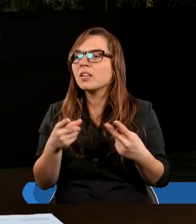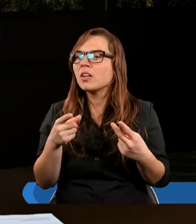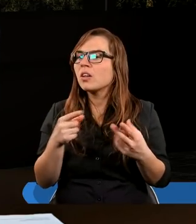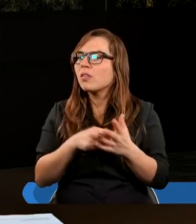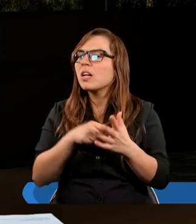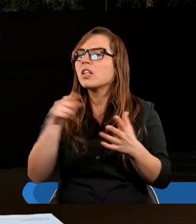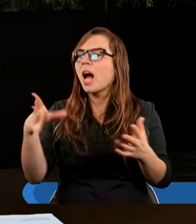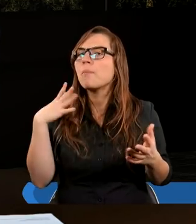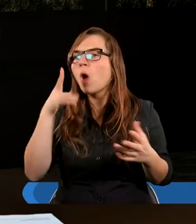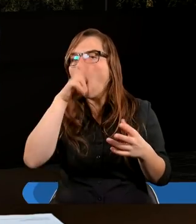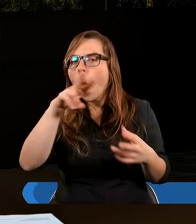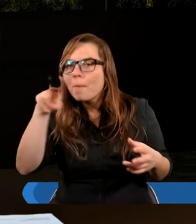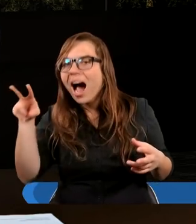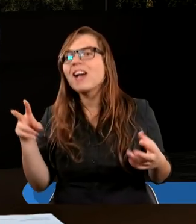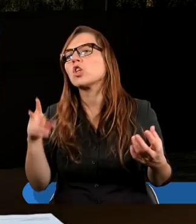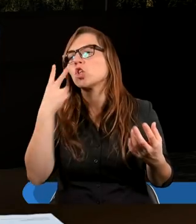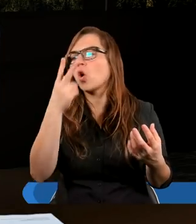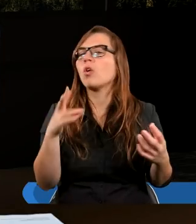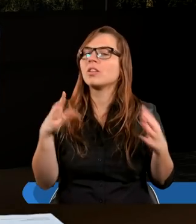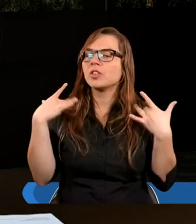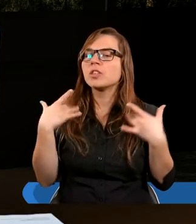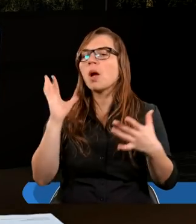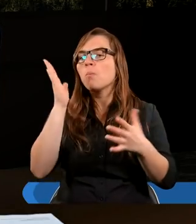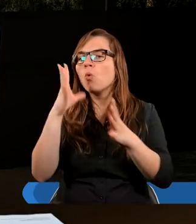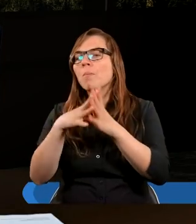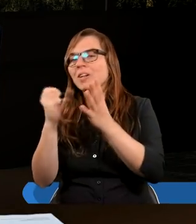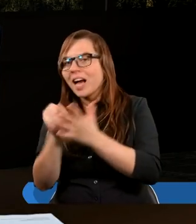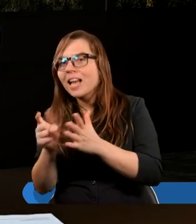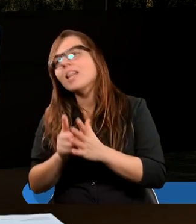Najważniejsza właśnie była ta obecność Boga, czyli szekina, dopiero później przykazania.